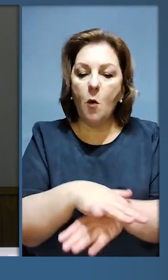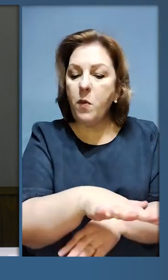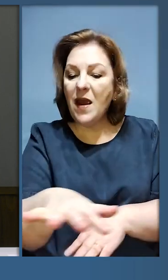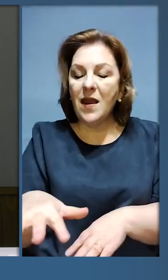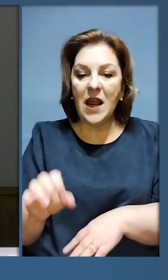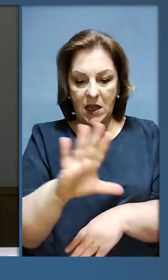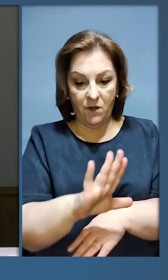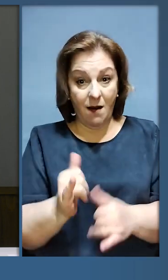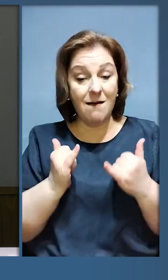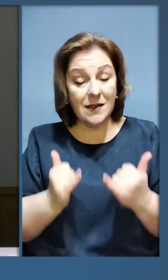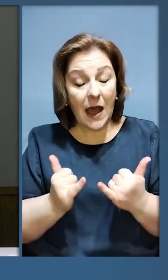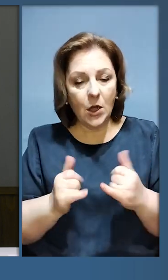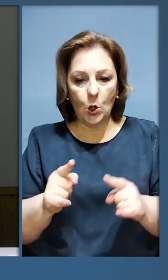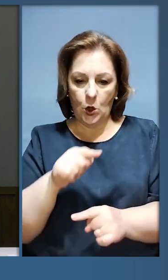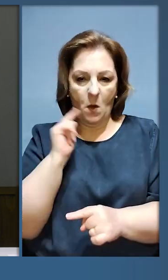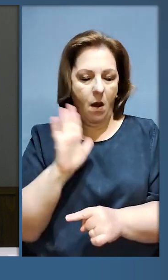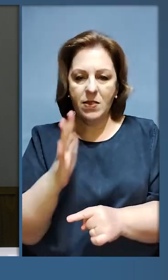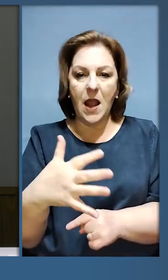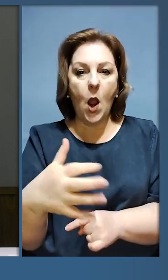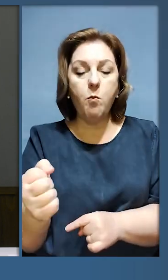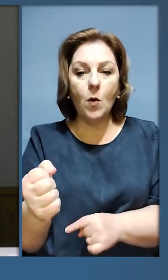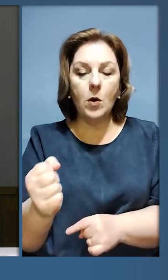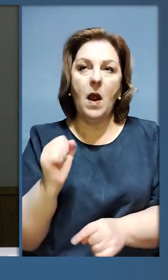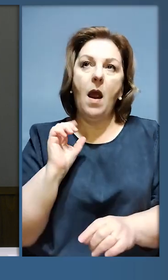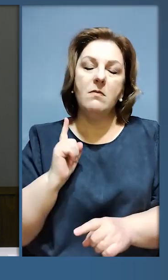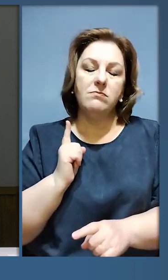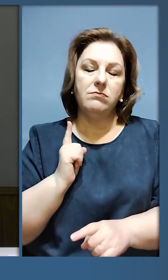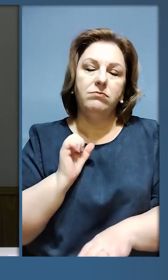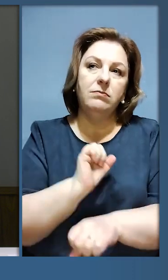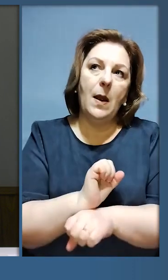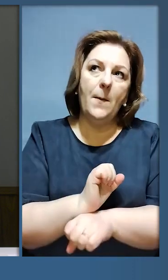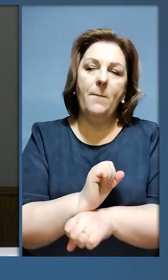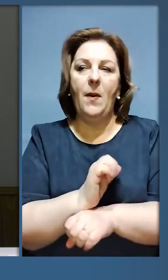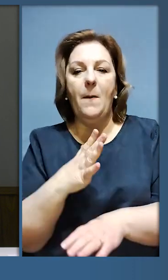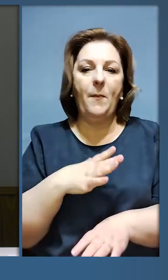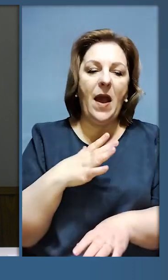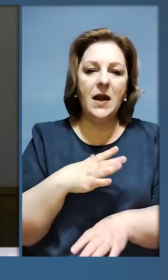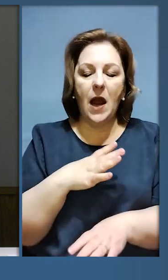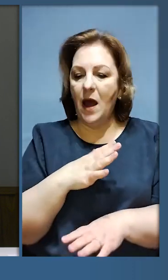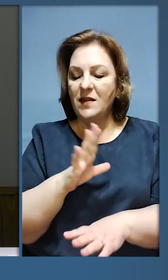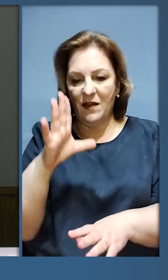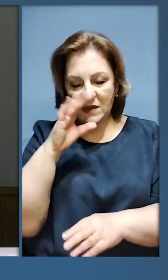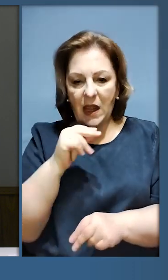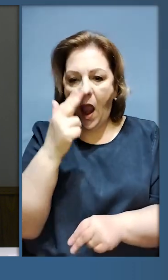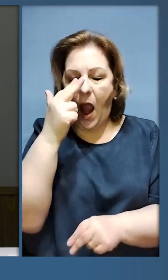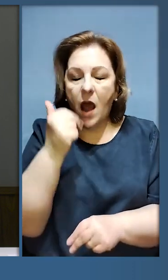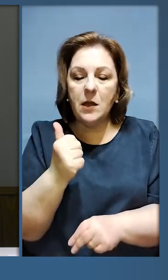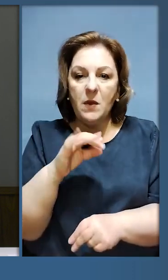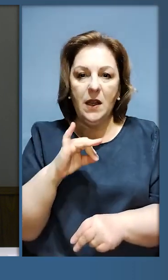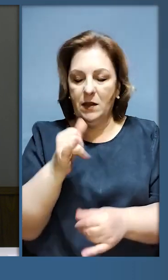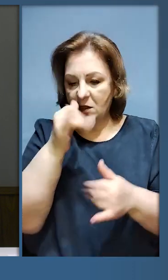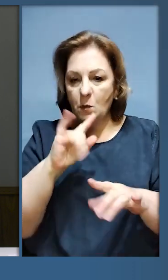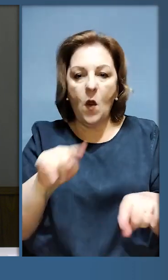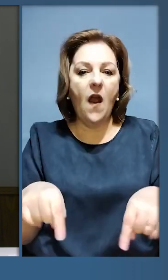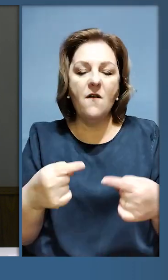інших народів Європи. І зараз, щоб Росія не отримала передишки, не встигла адаптуватись і